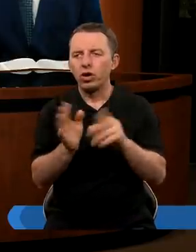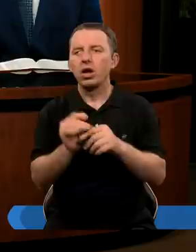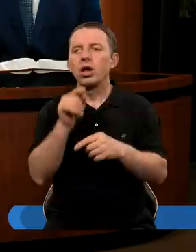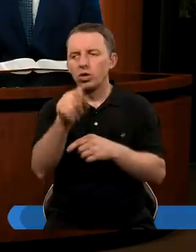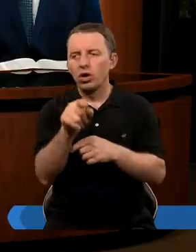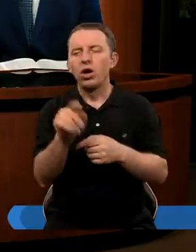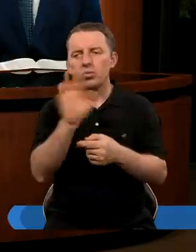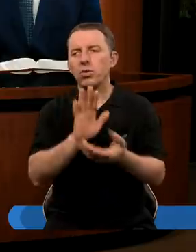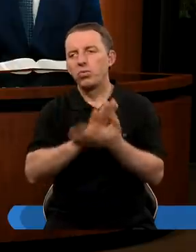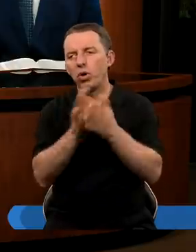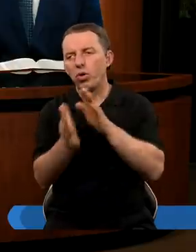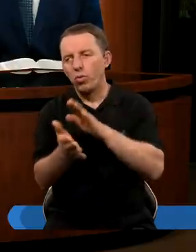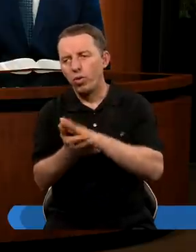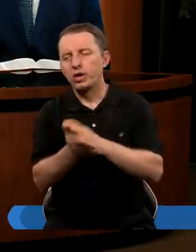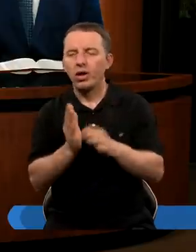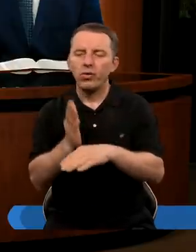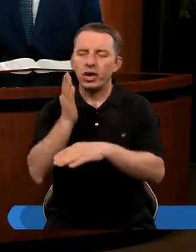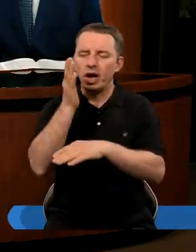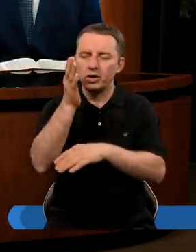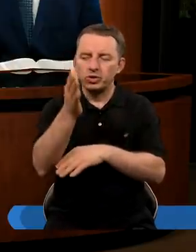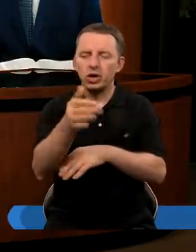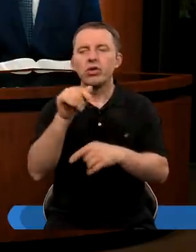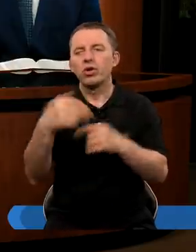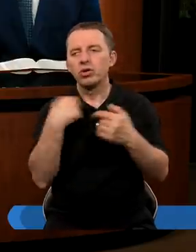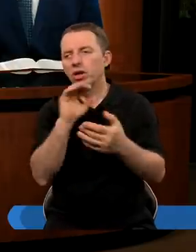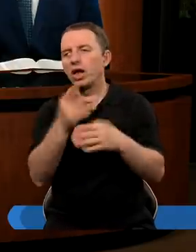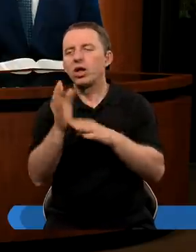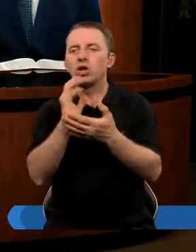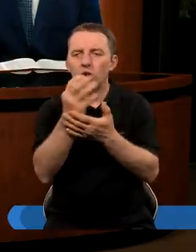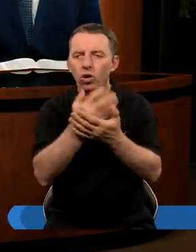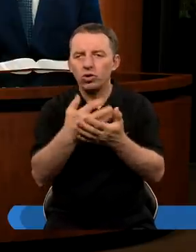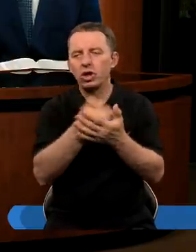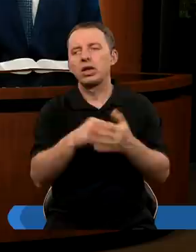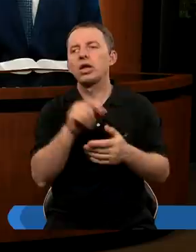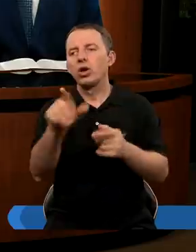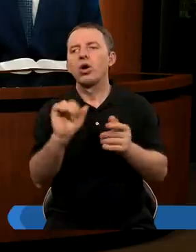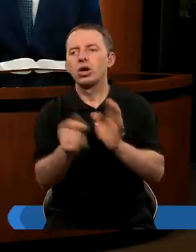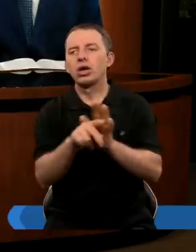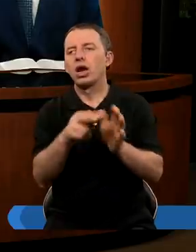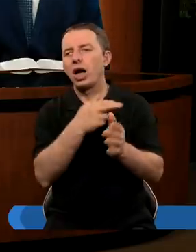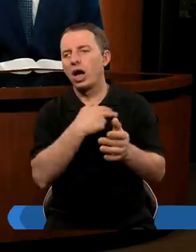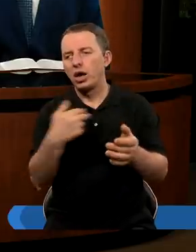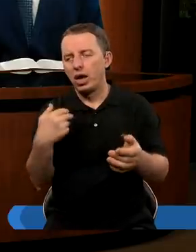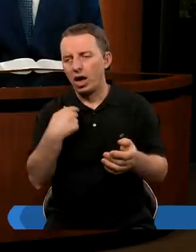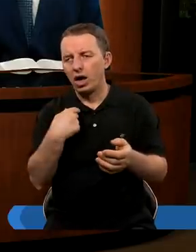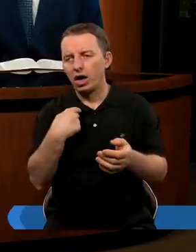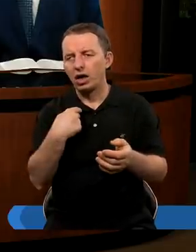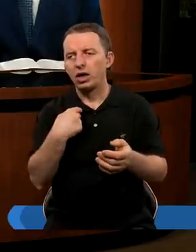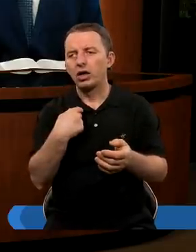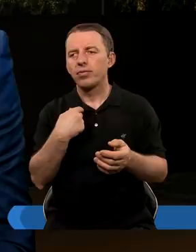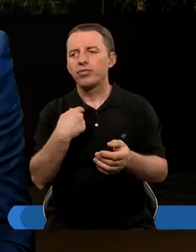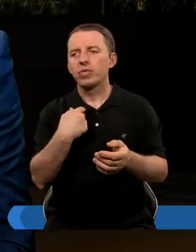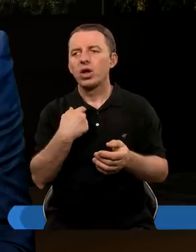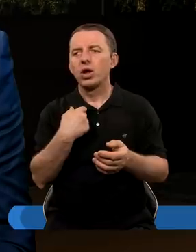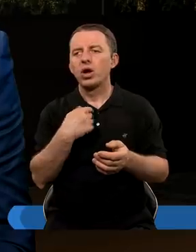król pokładał dużą nadzieję właśnie w ich kształceniu, po to, żeby dalej wykorzystać w swoich planach. I mi się wydaje, że właśnie